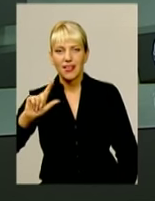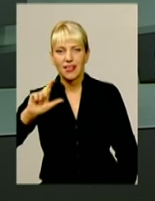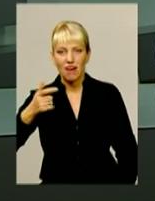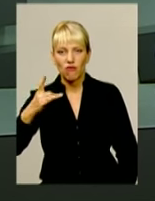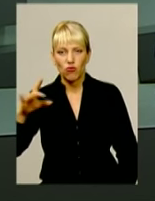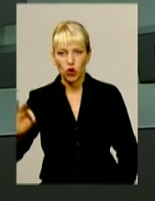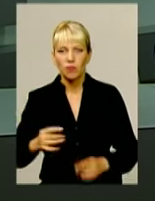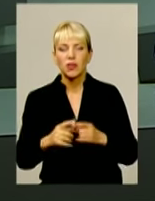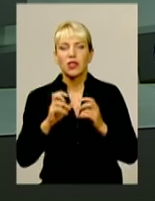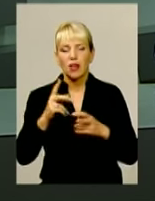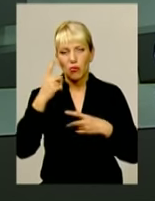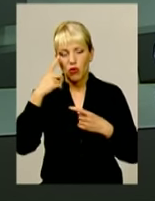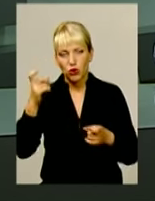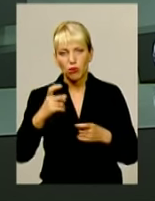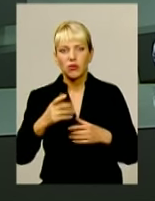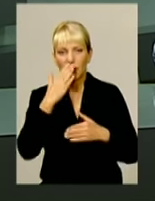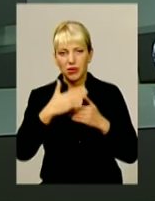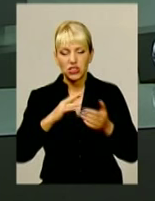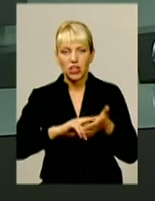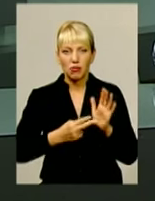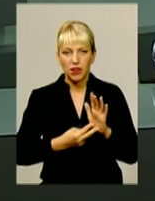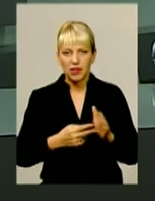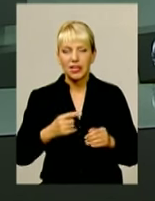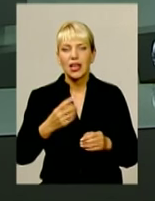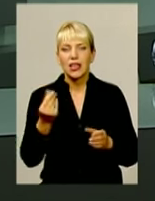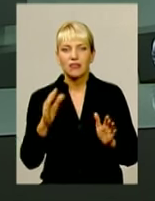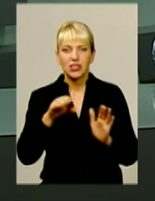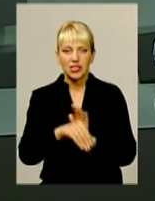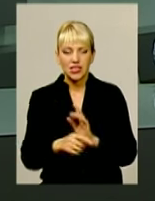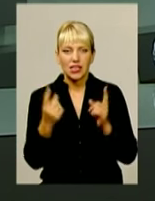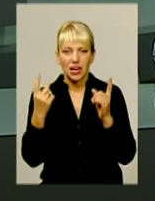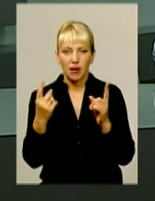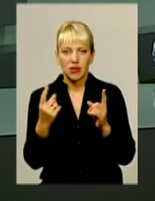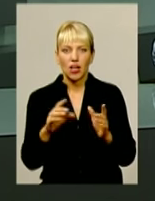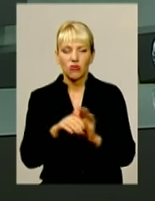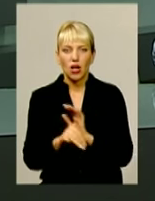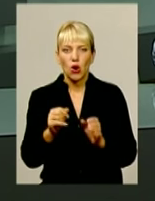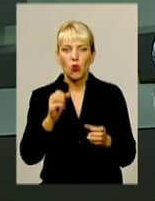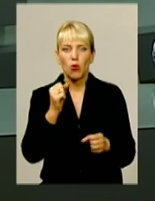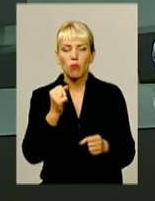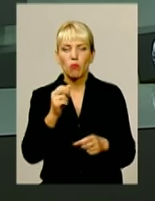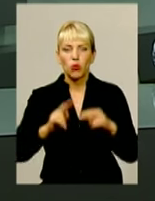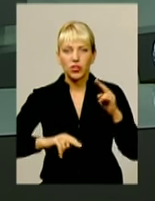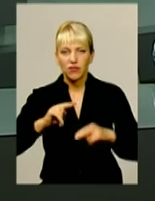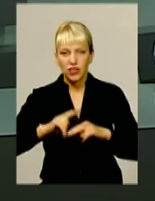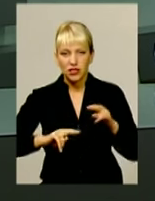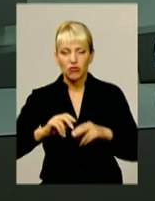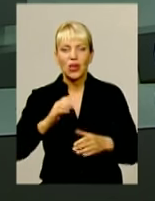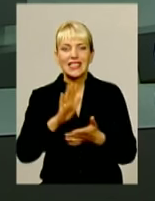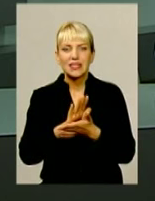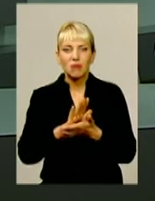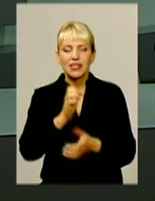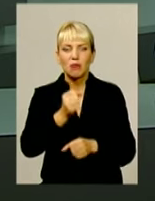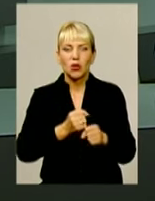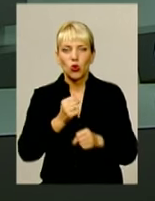Нетішинського міськвиконкому, у найближчих планах інвестиційні капіталовкладення у будівництво сміттєпереробного комплексу і заводу з